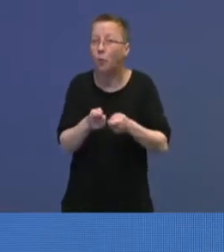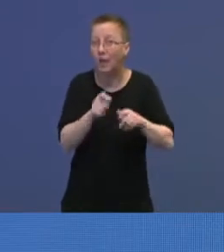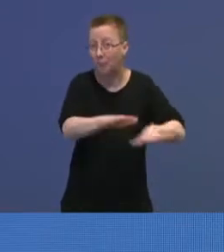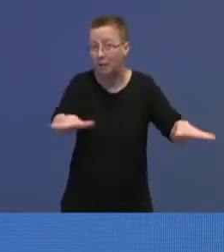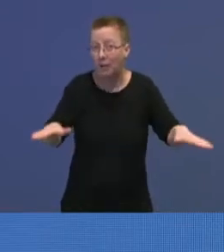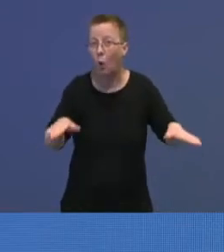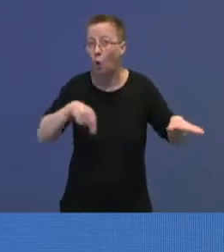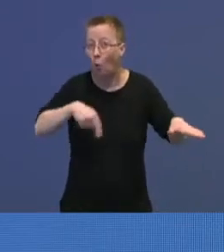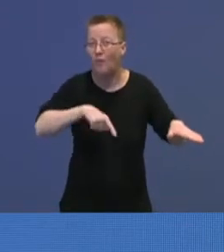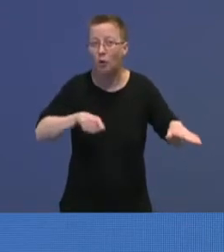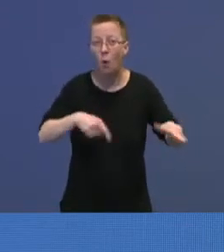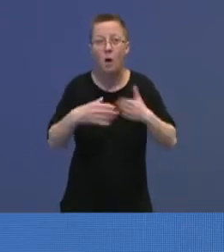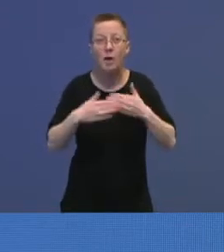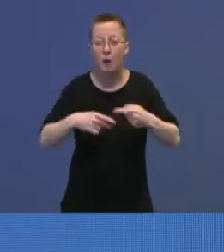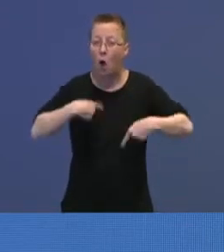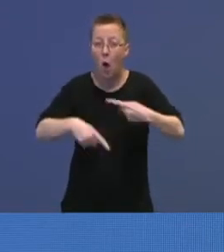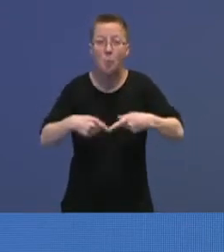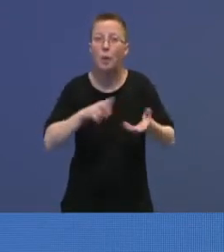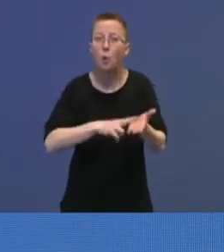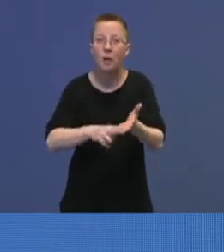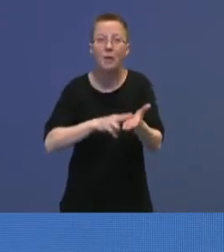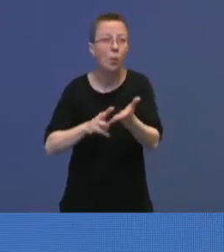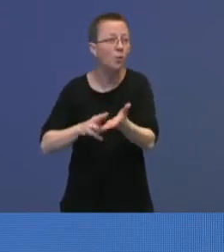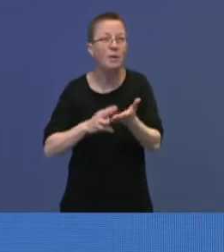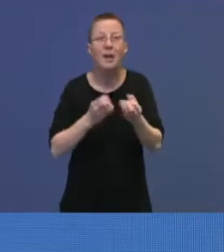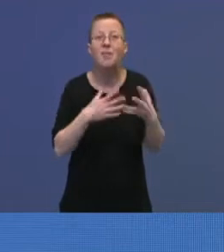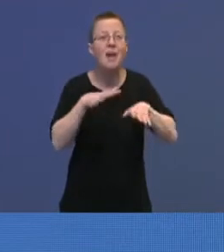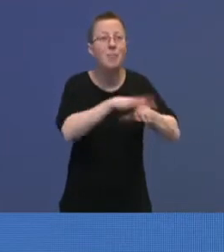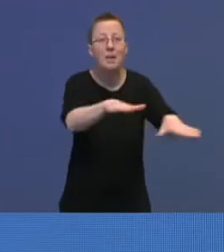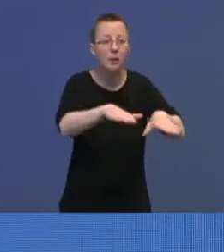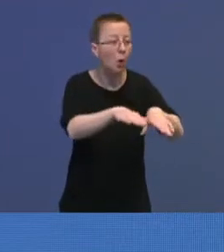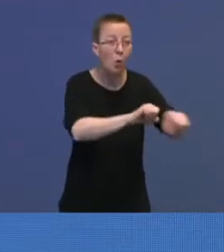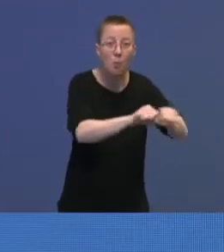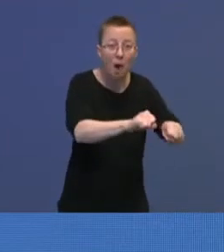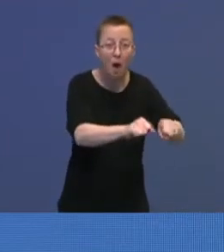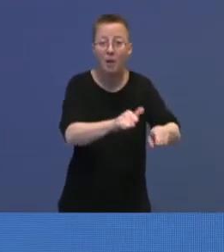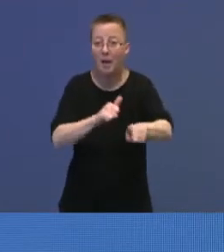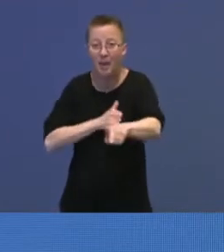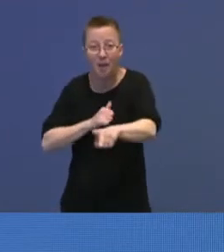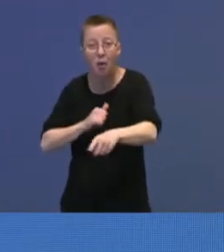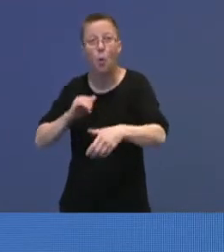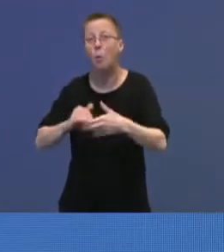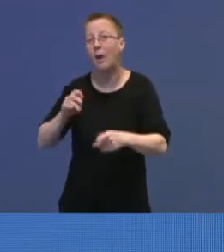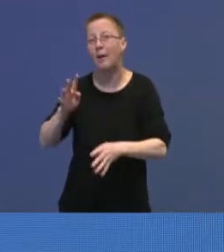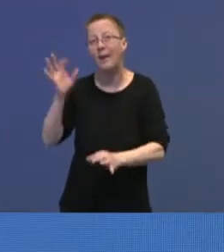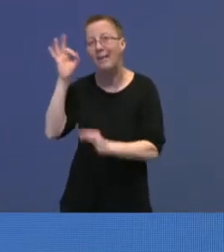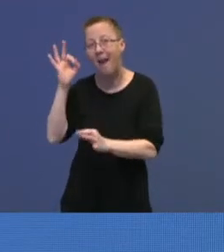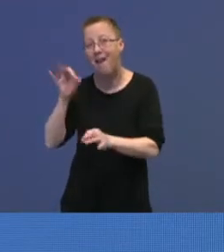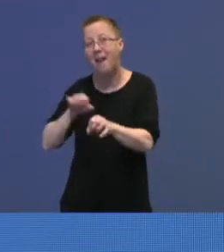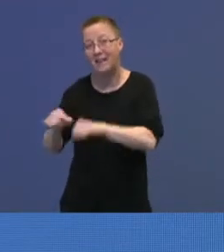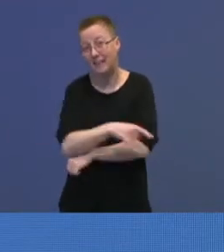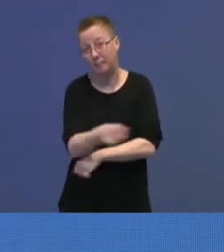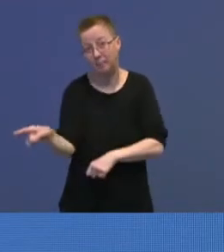dager inngås det også løpende kontrakter om flere plasser i både kommunal, privat og ideell regi.